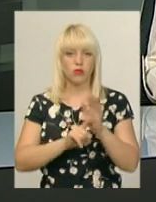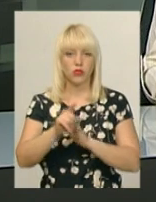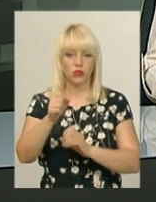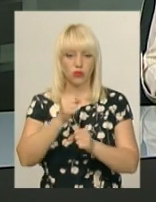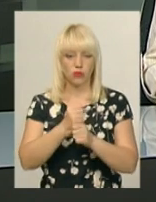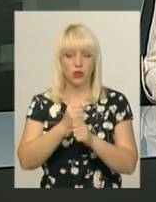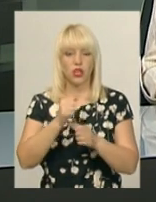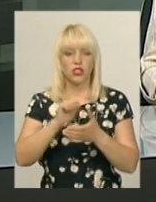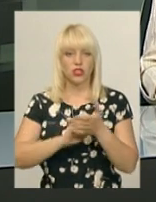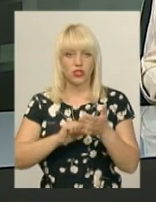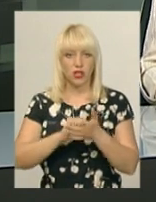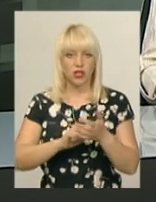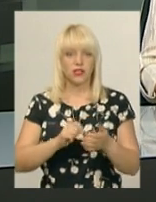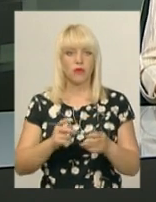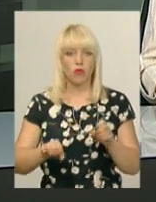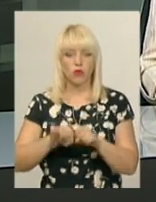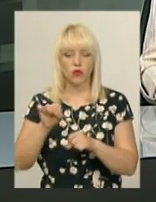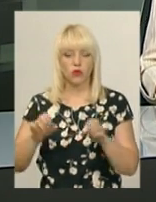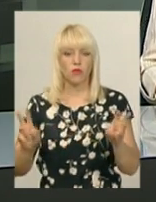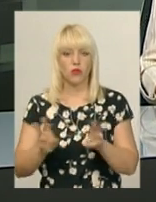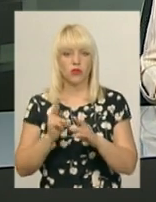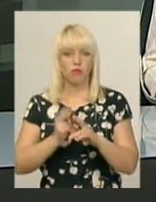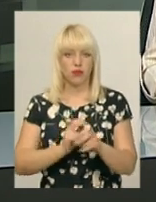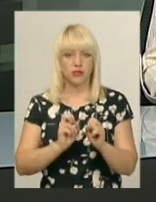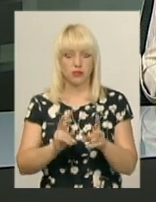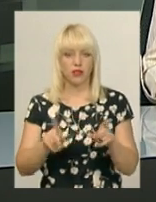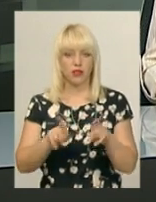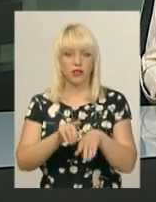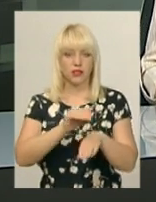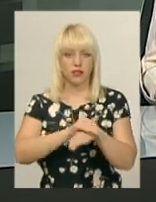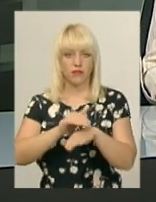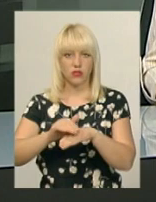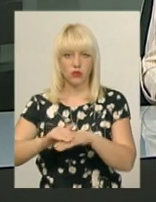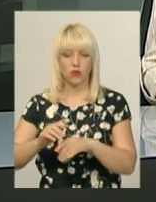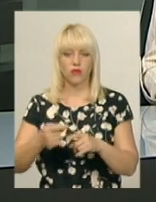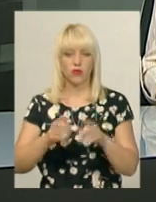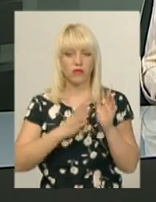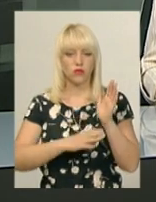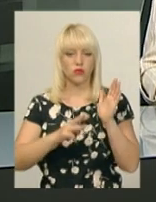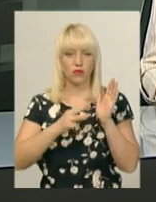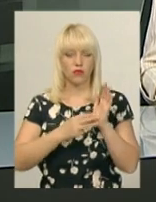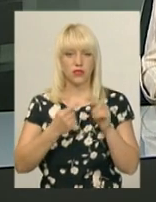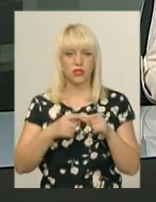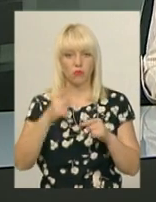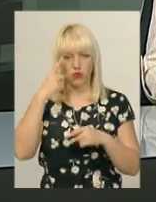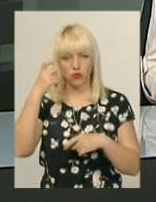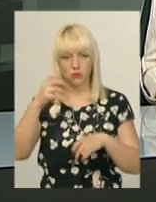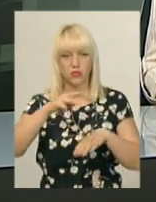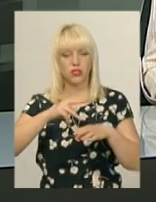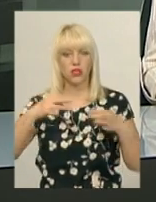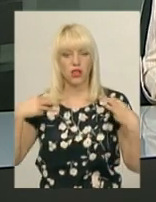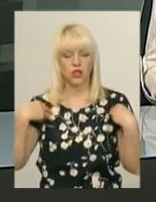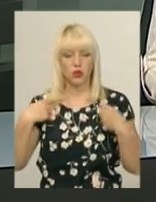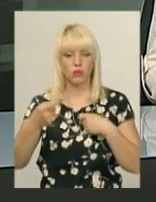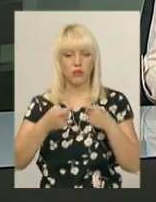техногенної та пожежної безпеки. Таких загалом зафіксовано 98, повідомив начальник управління запобігання надзвичайним